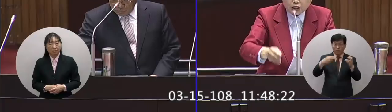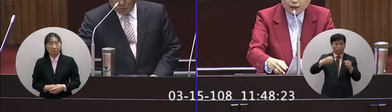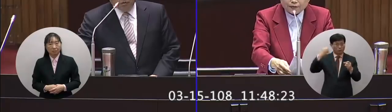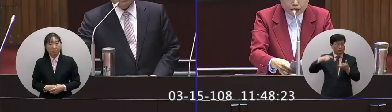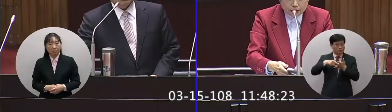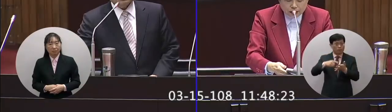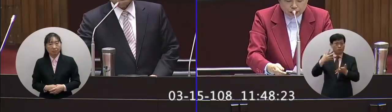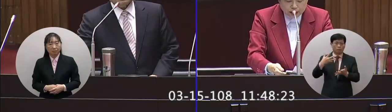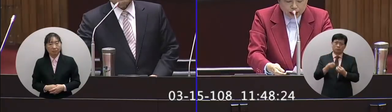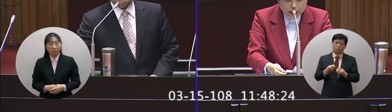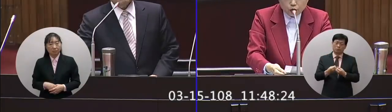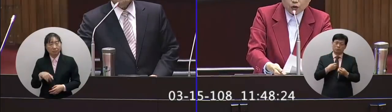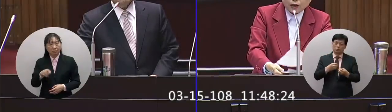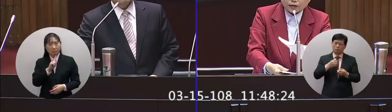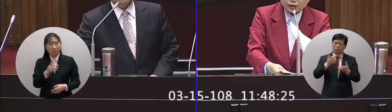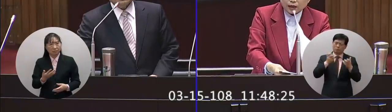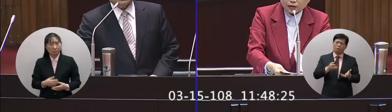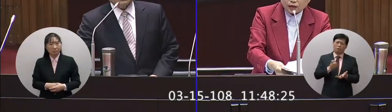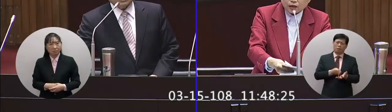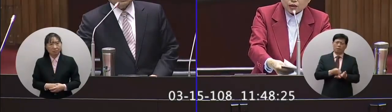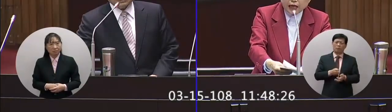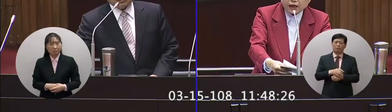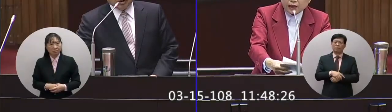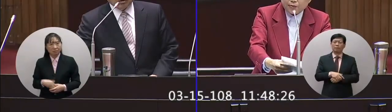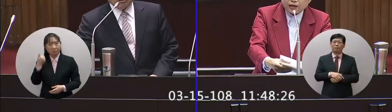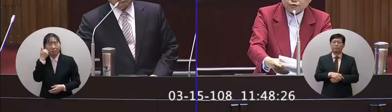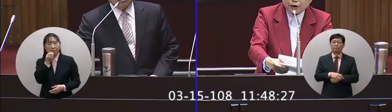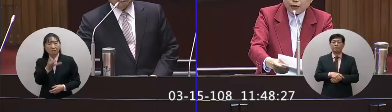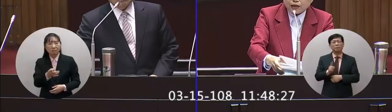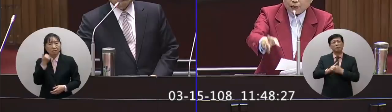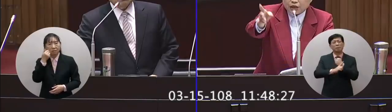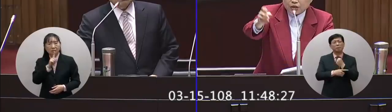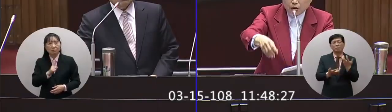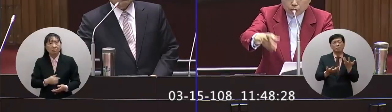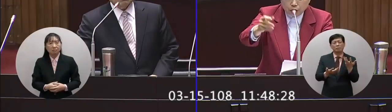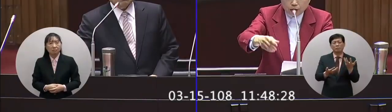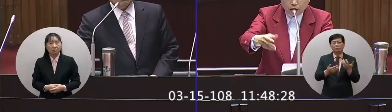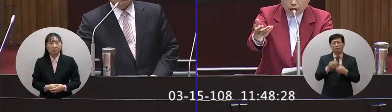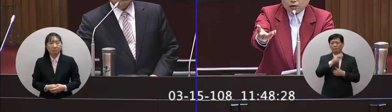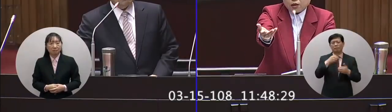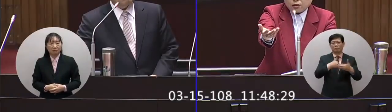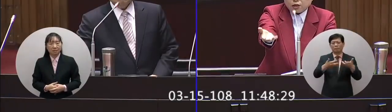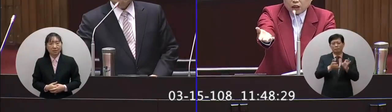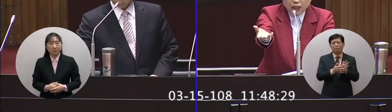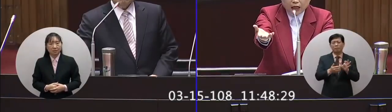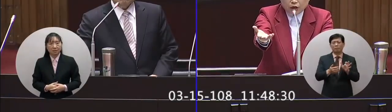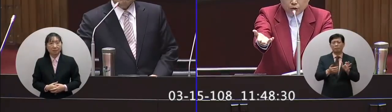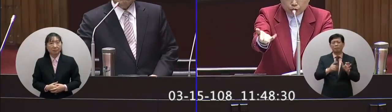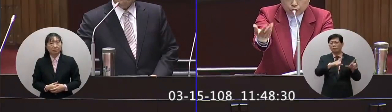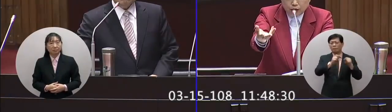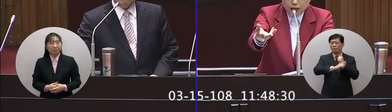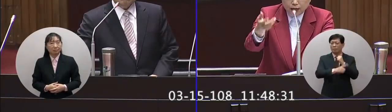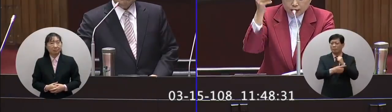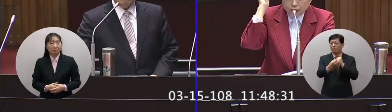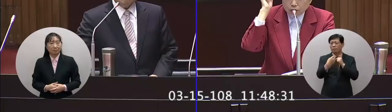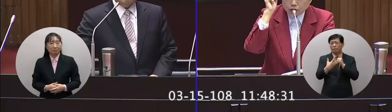重啟新案你說這有點太重了真的這是哪一門子法律案你可不可以請交通部給我們這個是依哪個